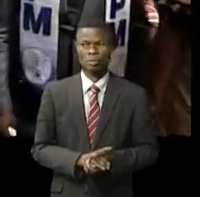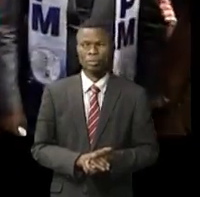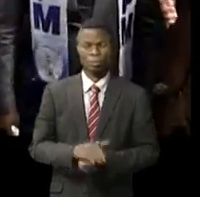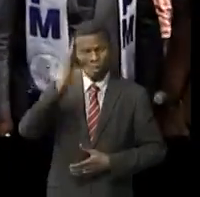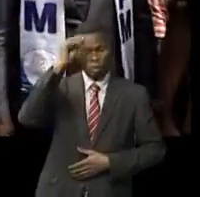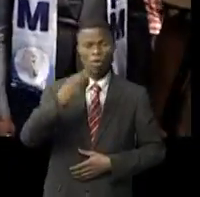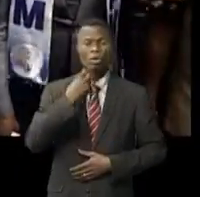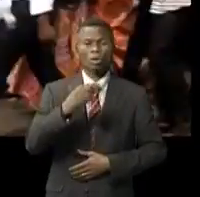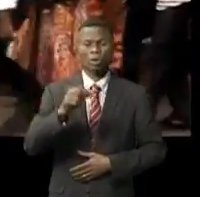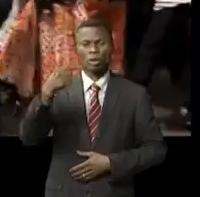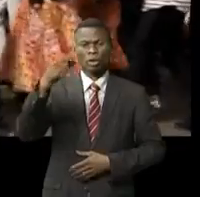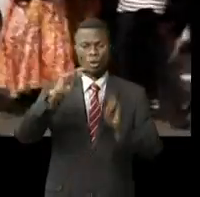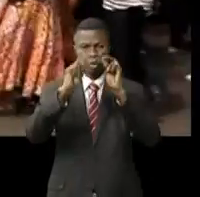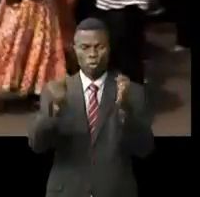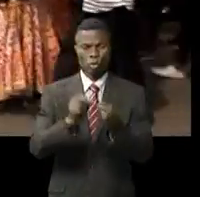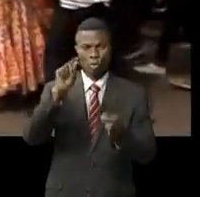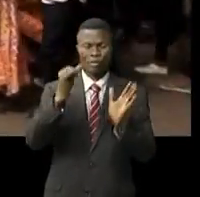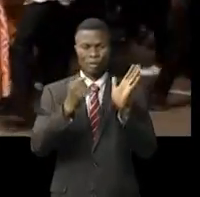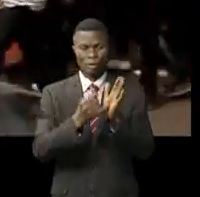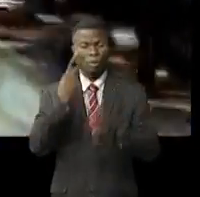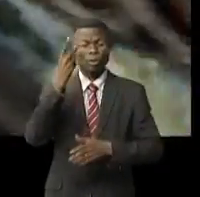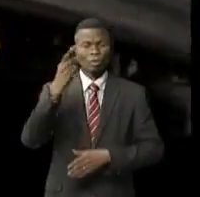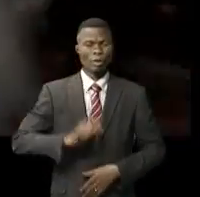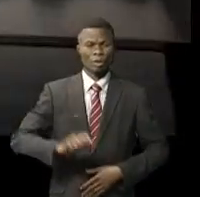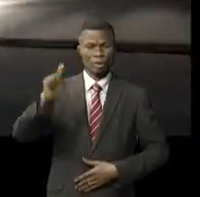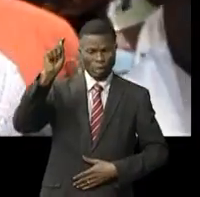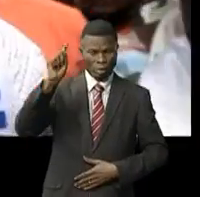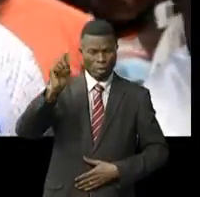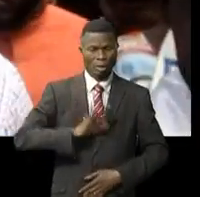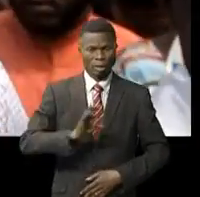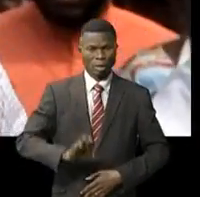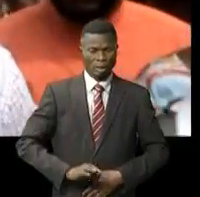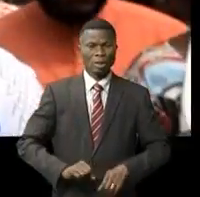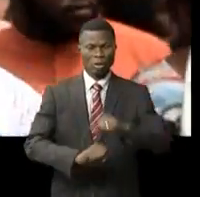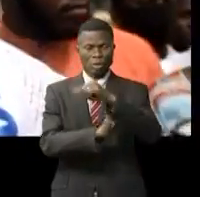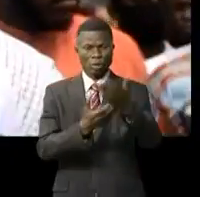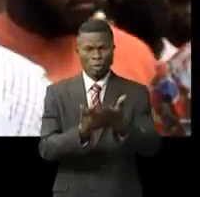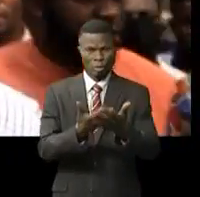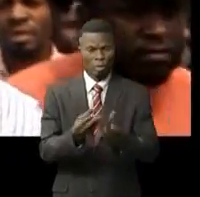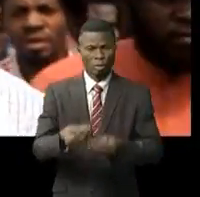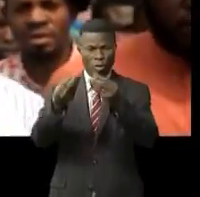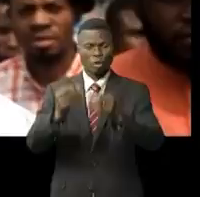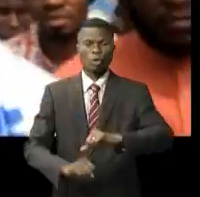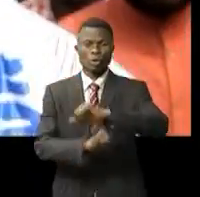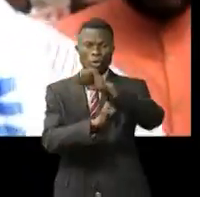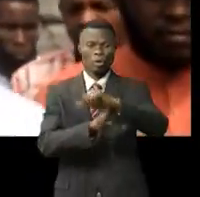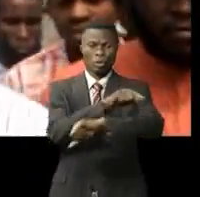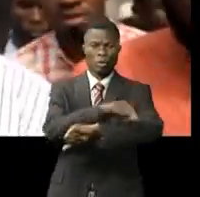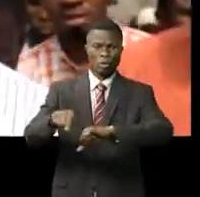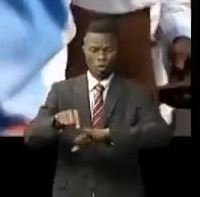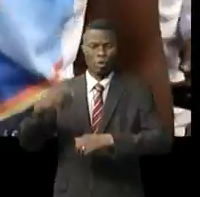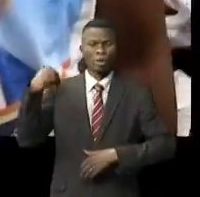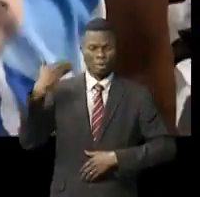bois. Le G26 qui comprend Vision Fachi chapeauté par Jacobéa apporte son soutien aux institutions